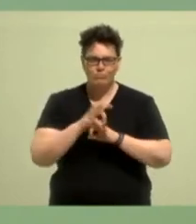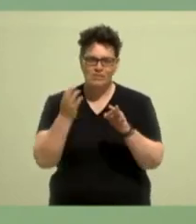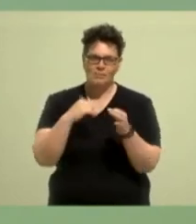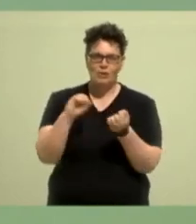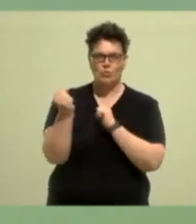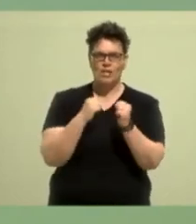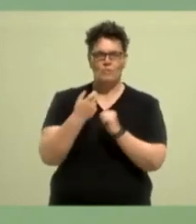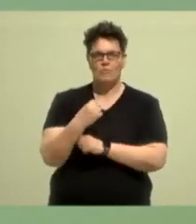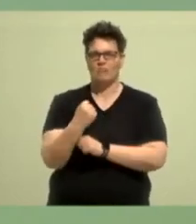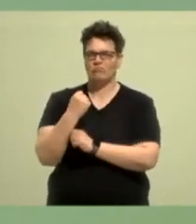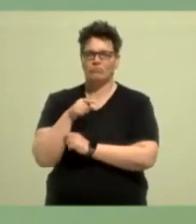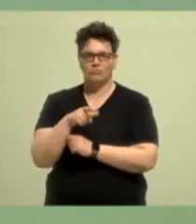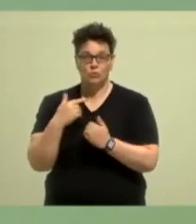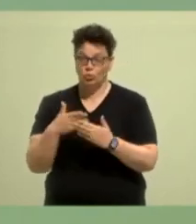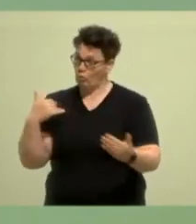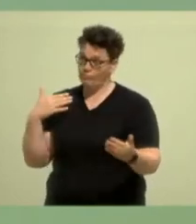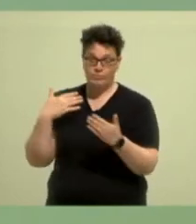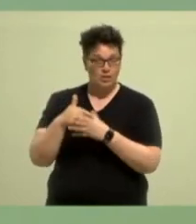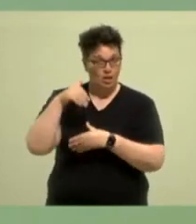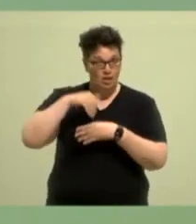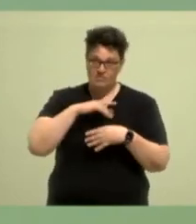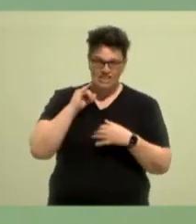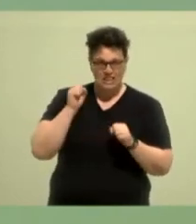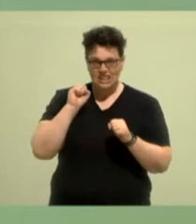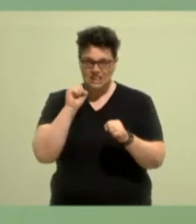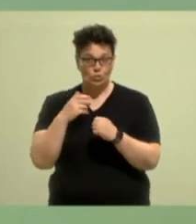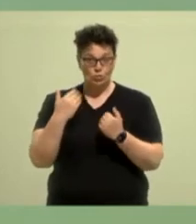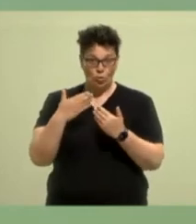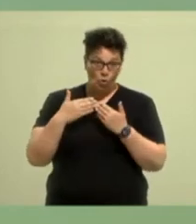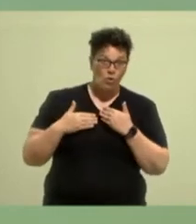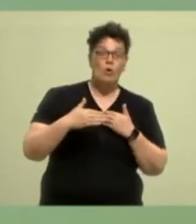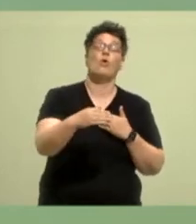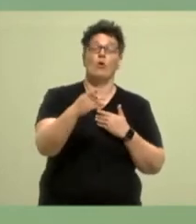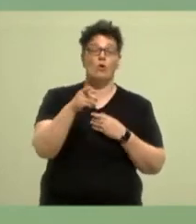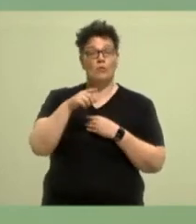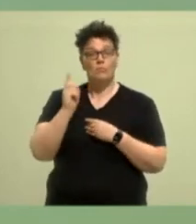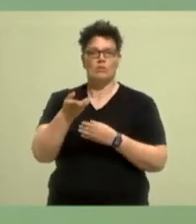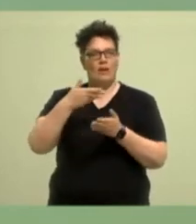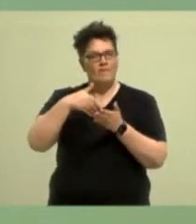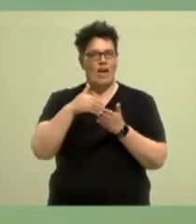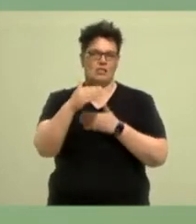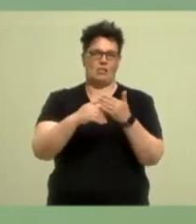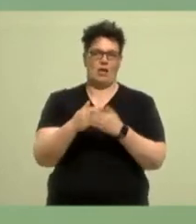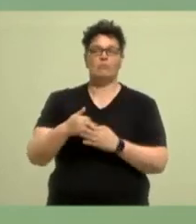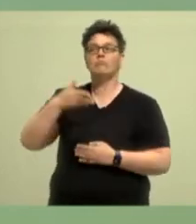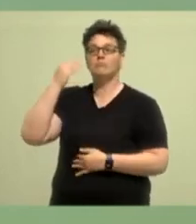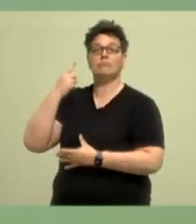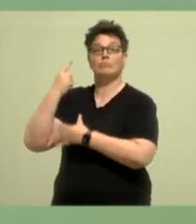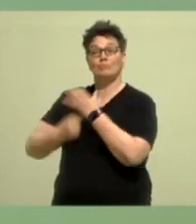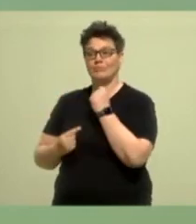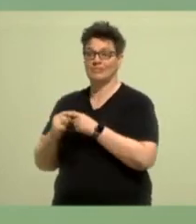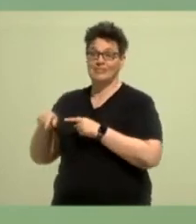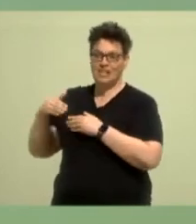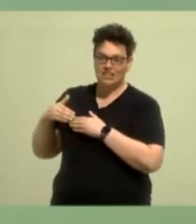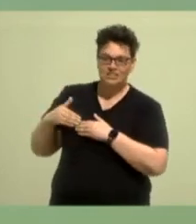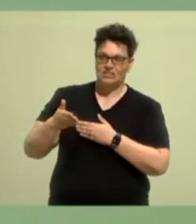Und daran müssen wir weiter arbeiten. Das war schon nach einer Niederlage nicht leicht, daran zu arbeiten. Und an sich selbst zu